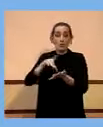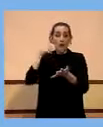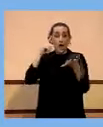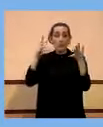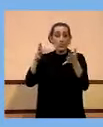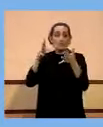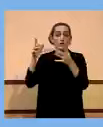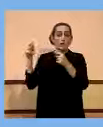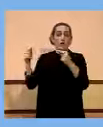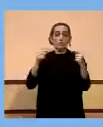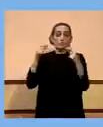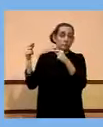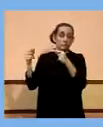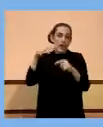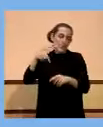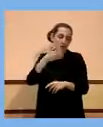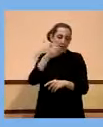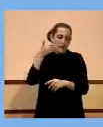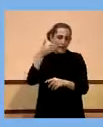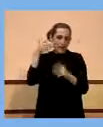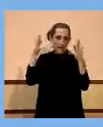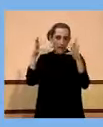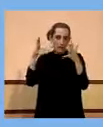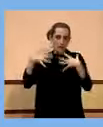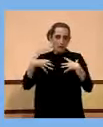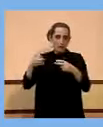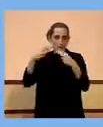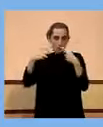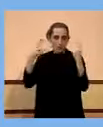el dia d'avui, durant la tarda d'avui en la Comissió de Salut Pública.